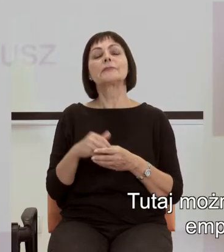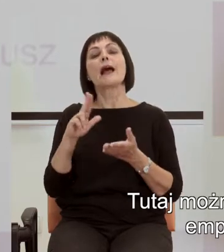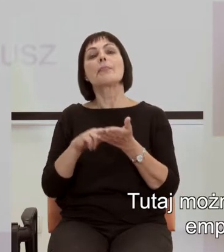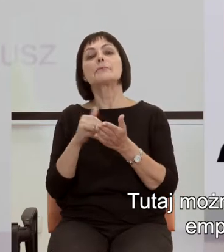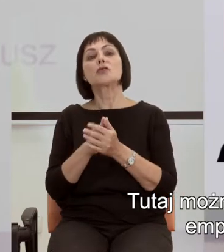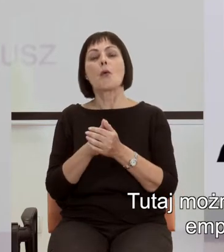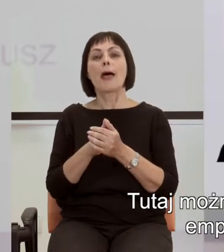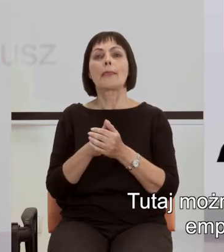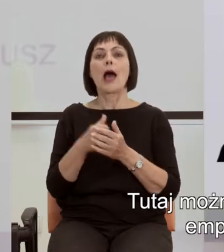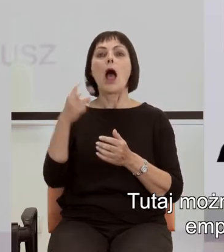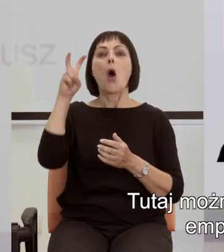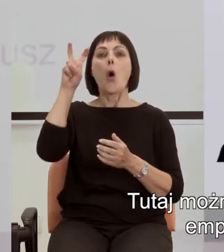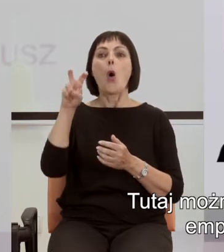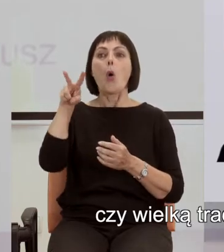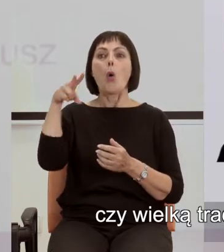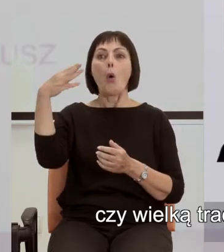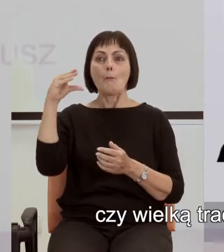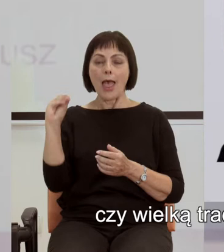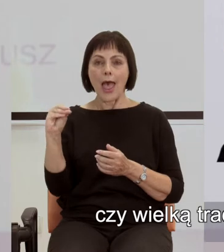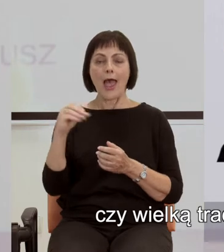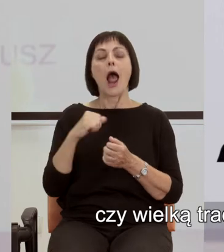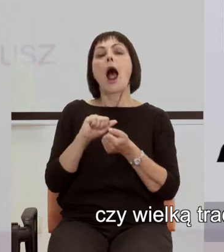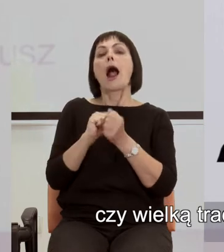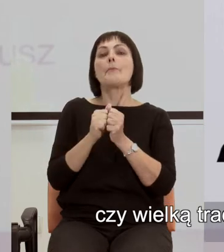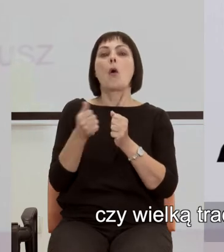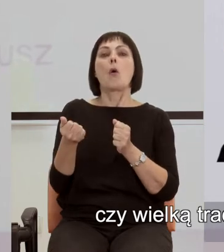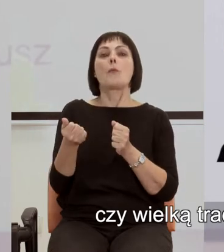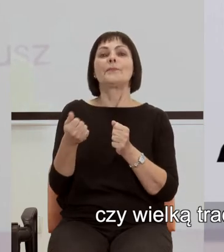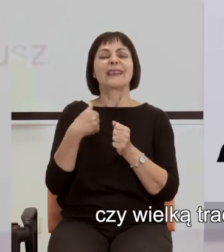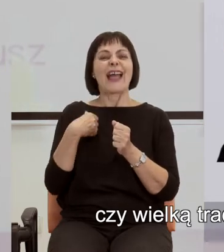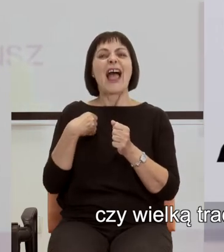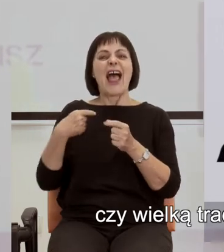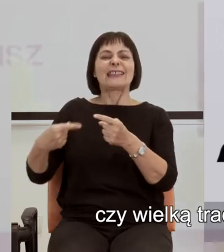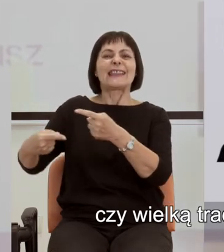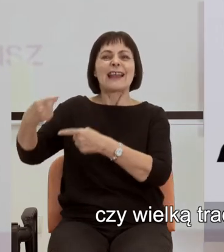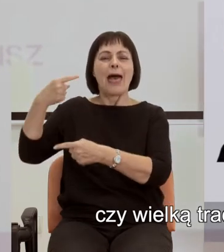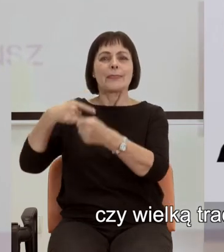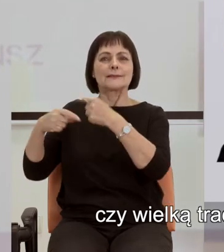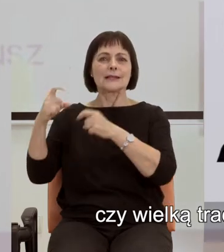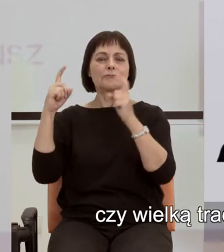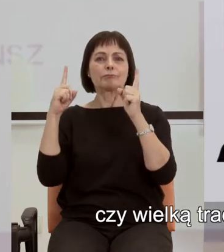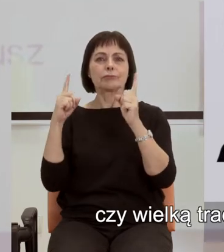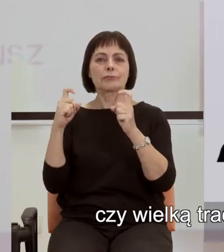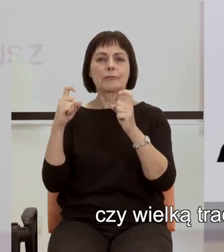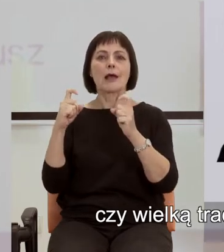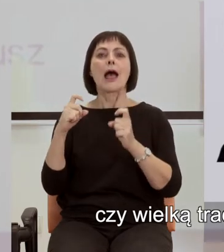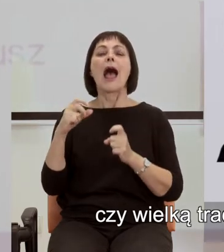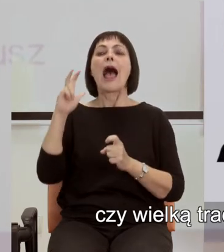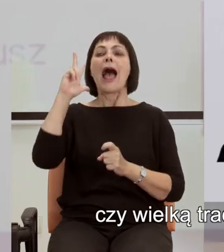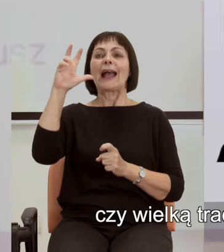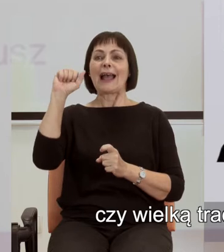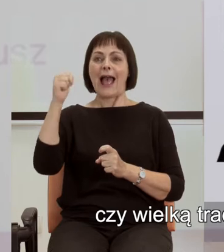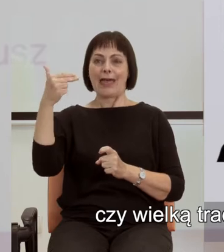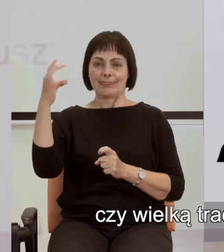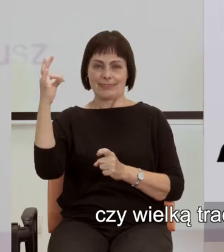jak David Hume, czy wielką tradycję zapoczątkowaną przez Immanuela